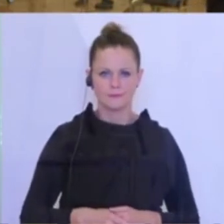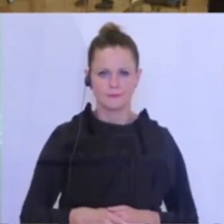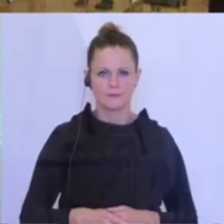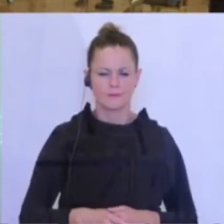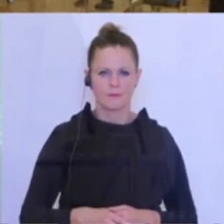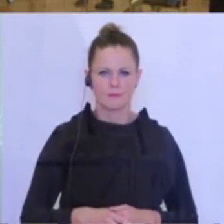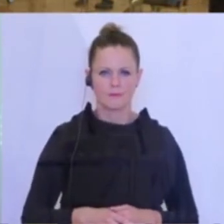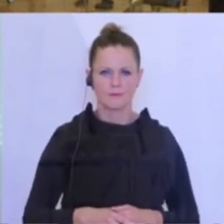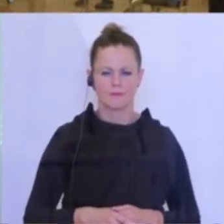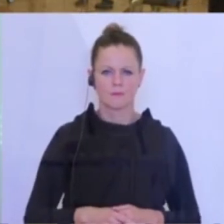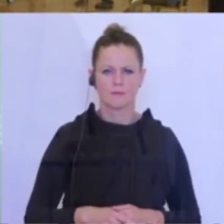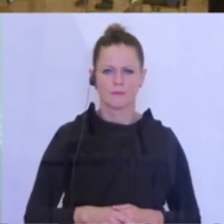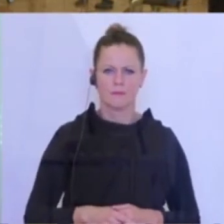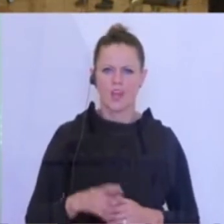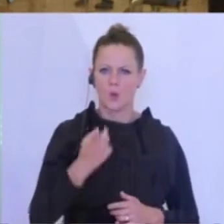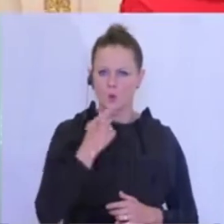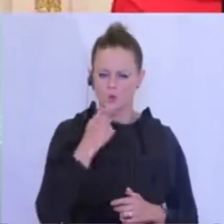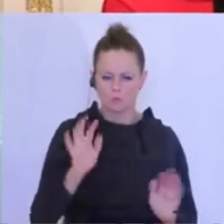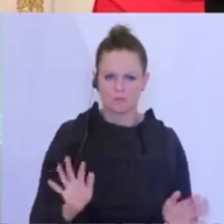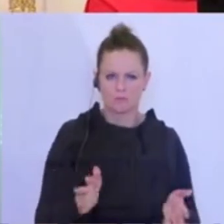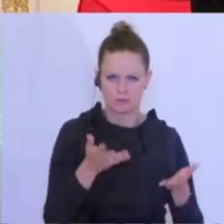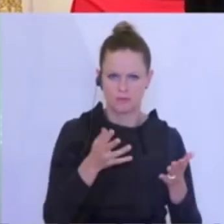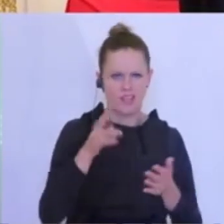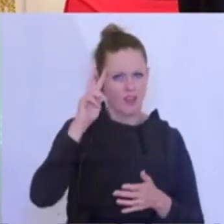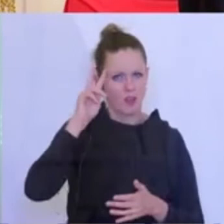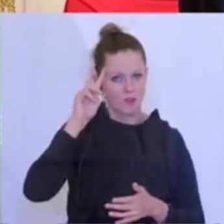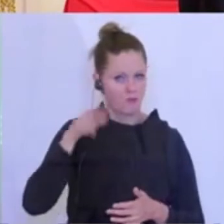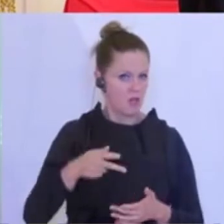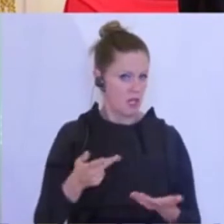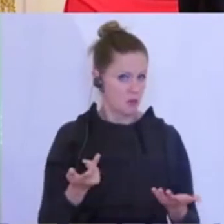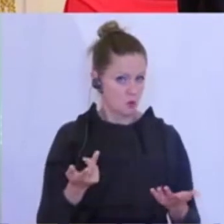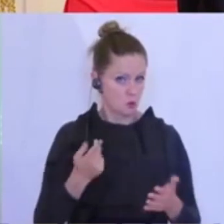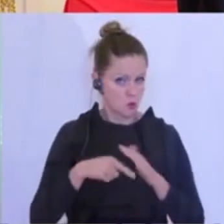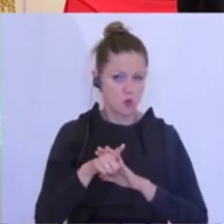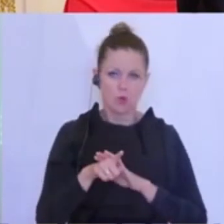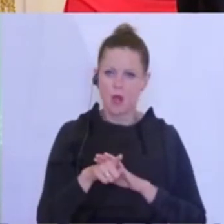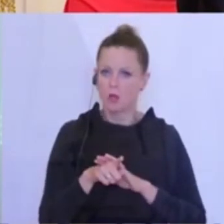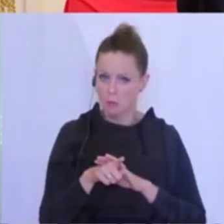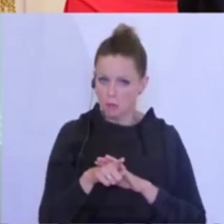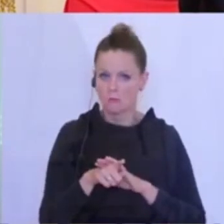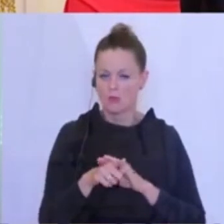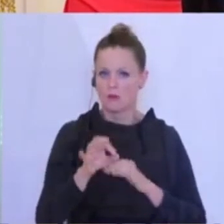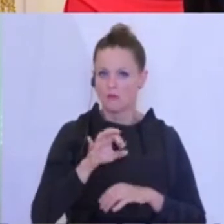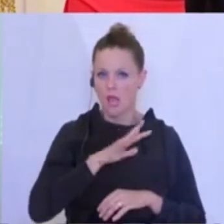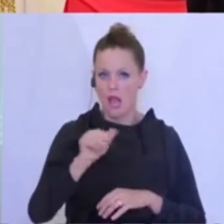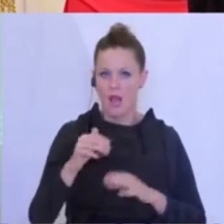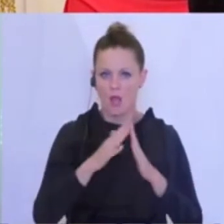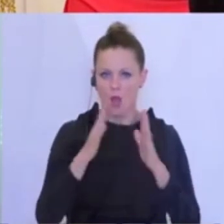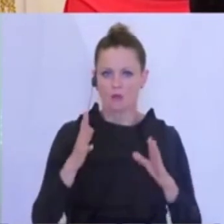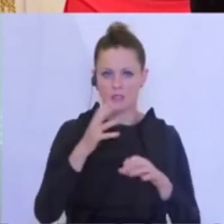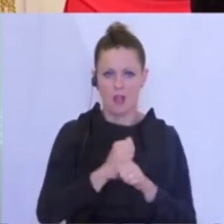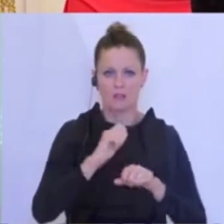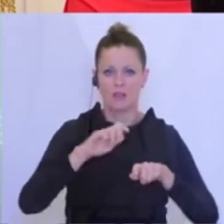Eine Frage zur Ankupplung vom Konsum. Da hat Wien einen unkonventionellen Zugang offenbar. Da wird es für alle Haushalte Geld